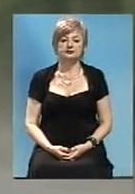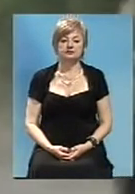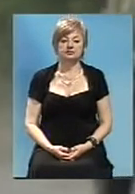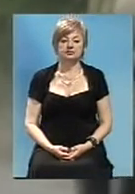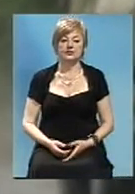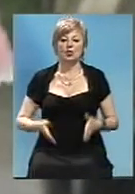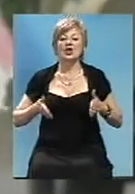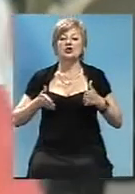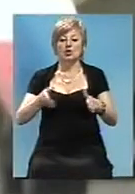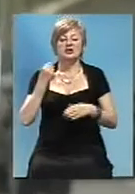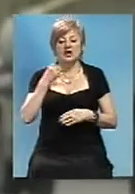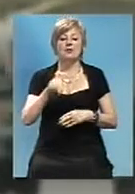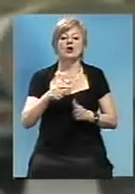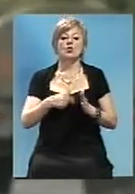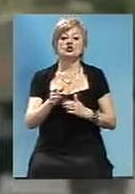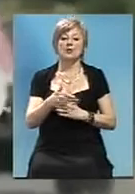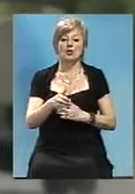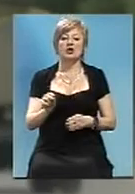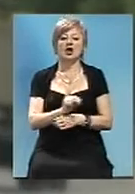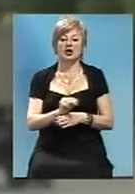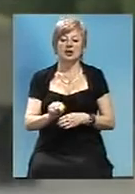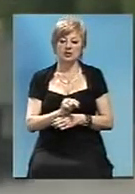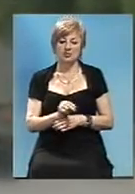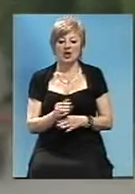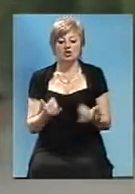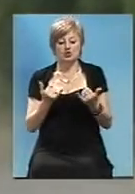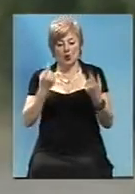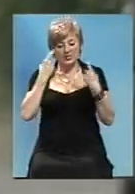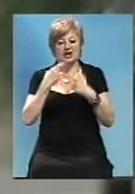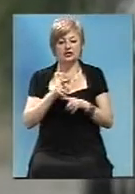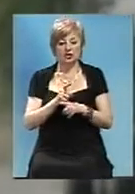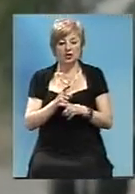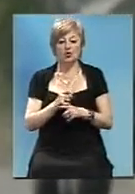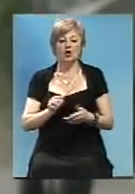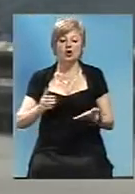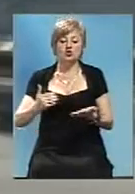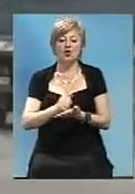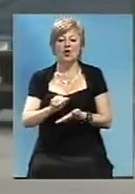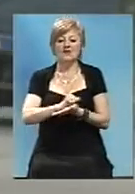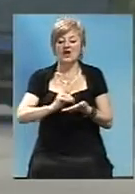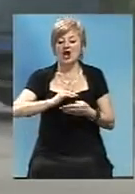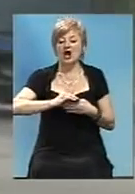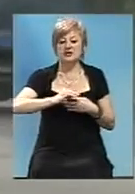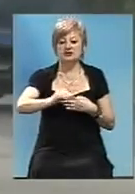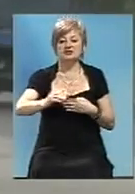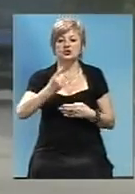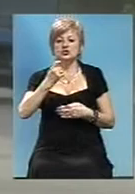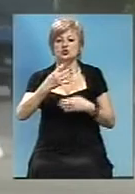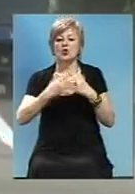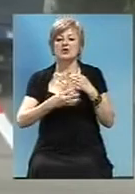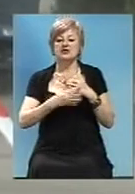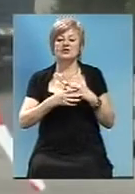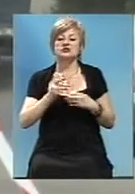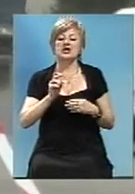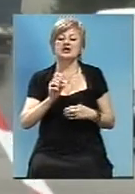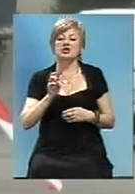Дорога Запоріжжя-Маріуполь ремонтується за сучасними технологіями. Новим асфальтом має бути вкрито 191 кілометр